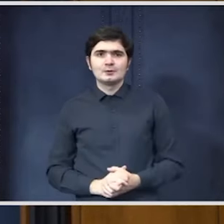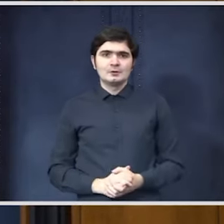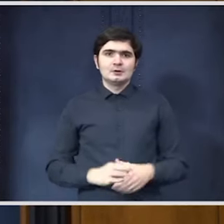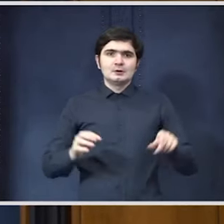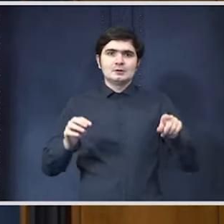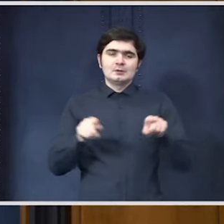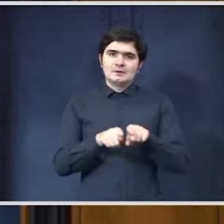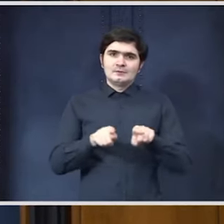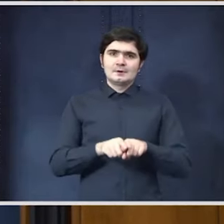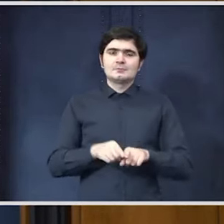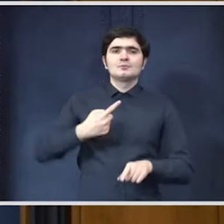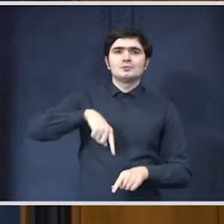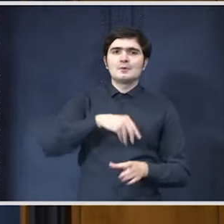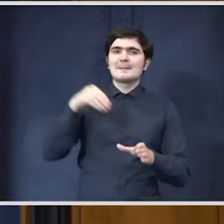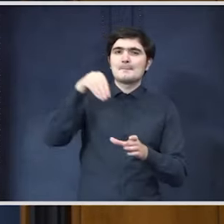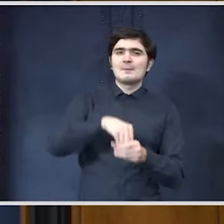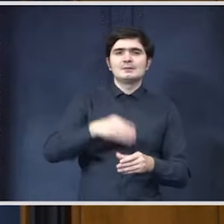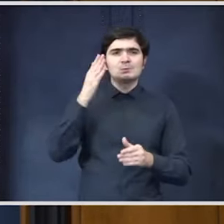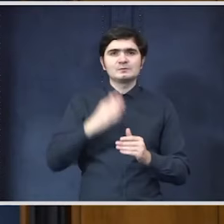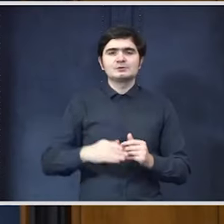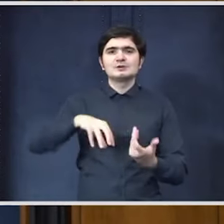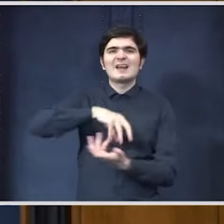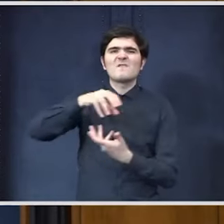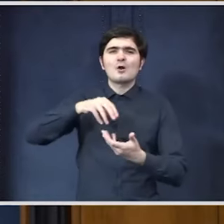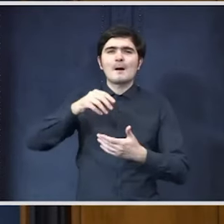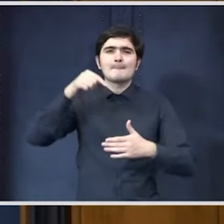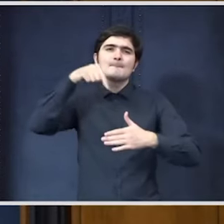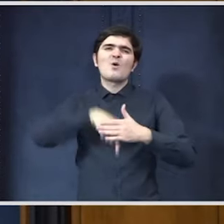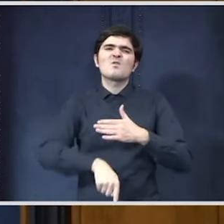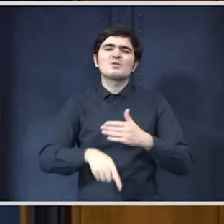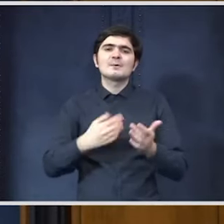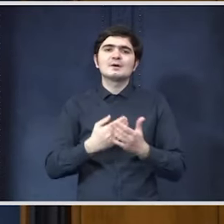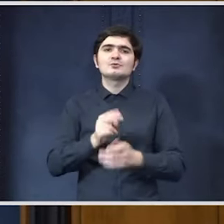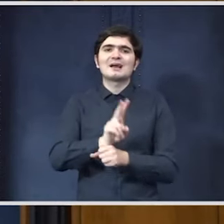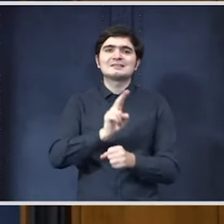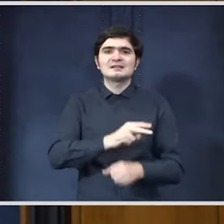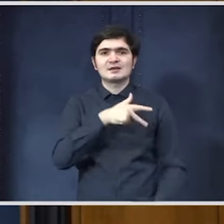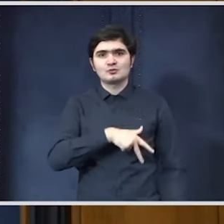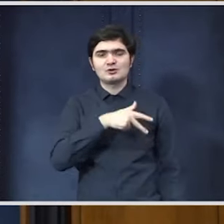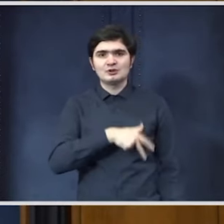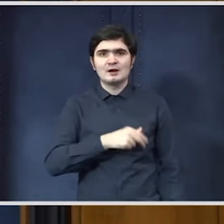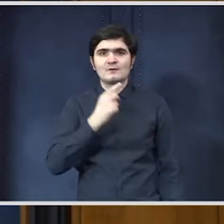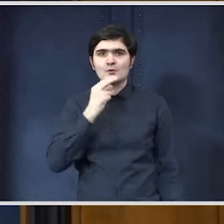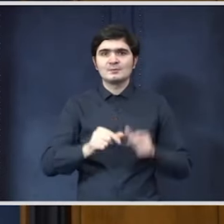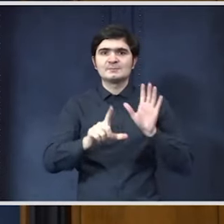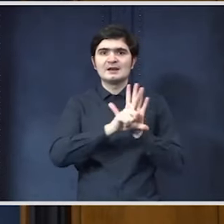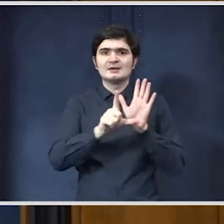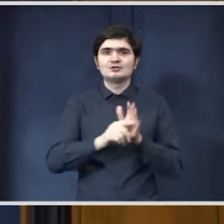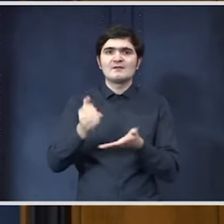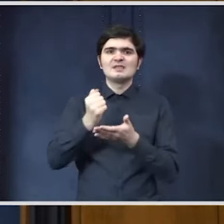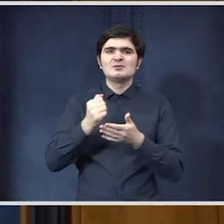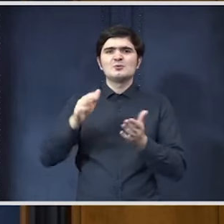implementăm în sfârșit reforma profundă a asistenței sociale, care este legea venitului minim de